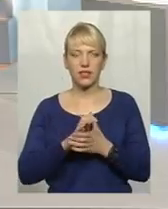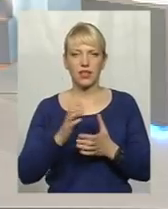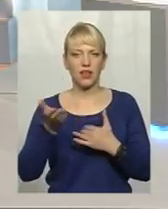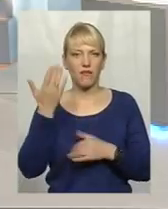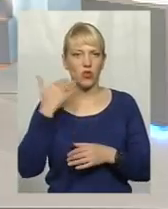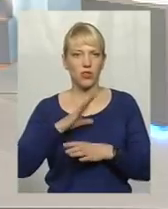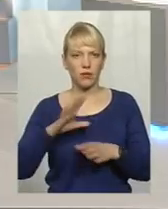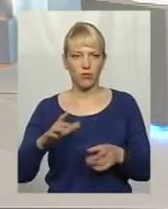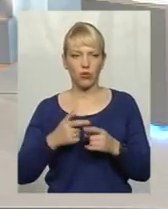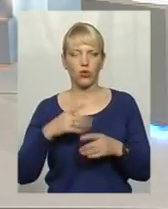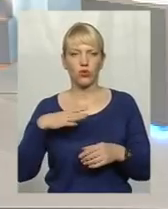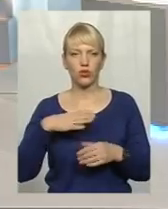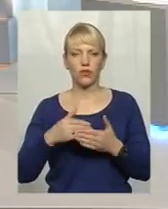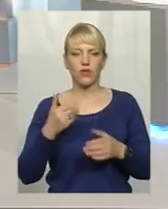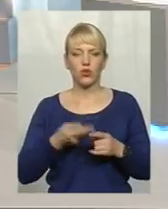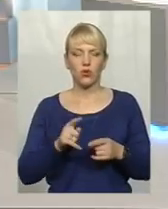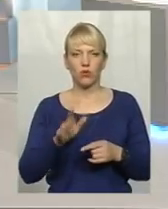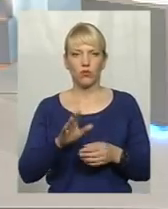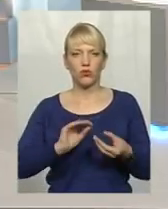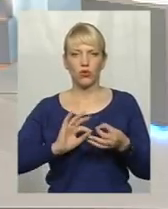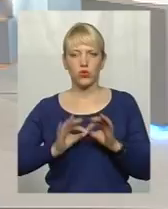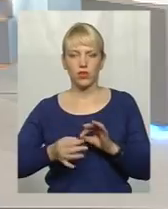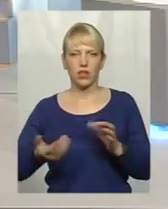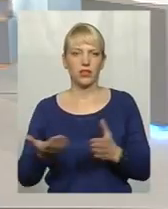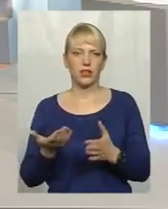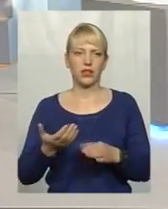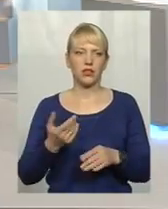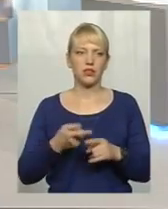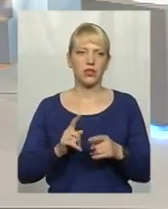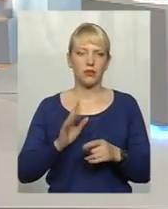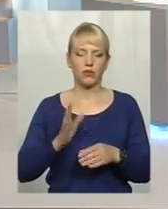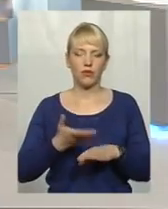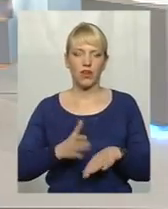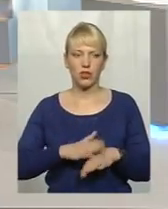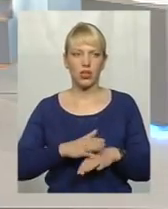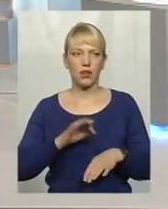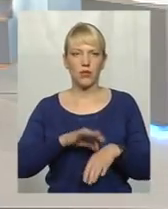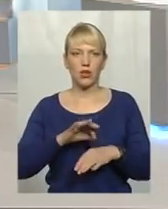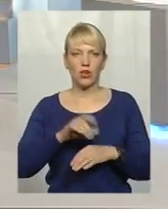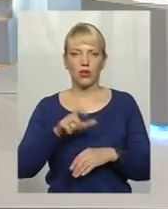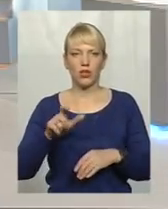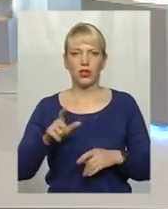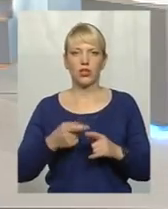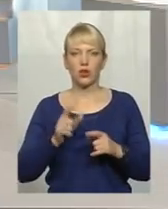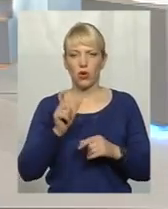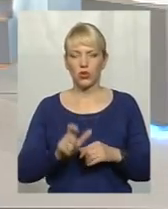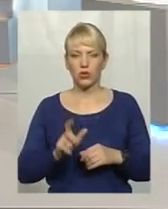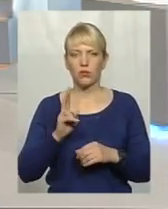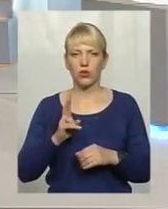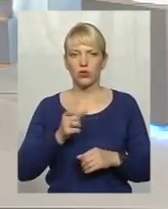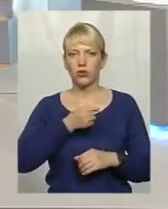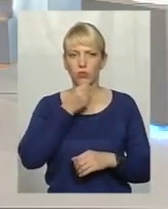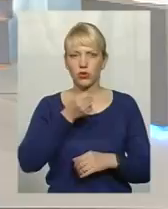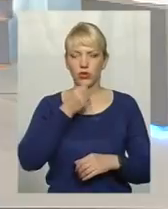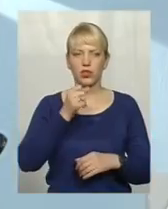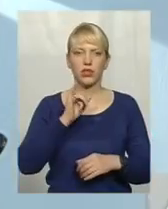саме від нього, можливо, будуть такі ускладнення, будуть важко пацієнти переносити, особливо особи похилого